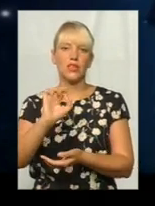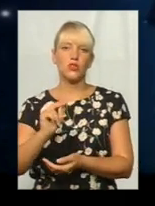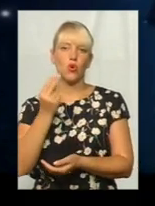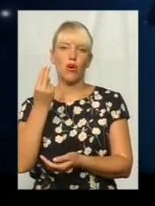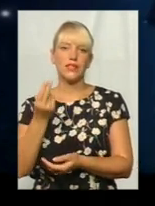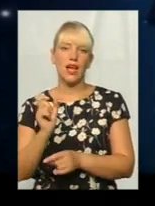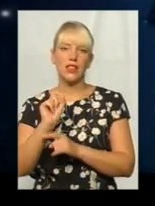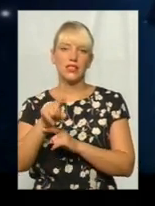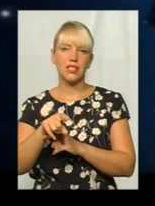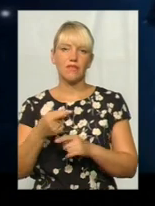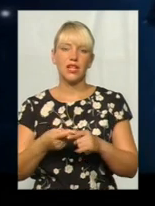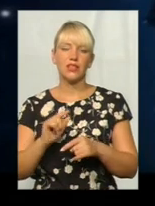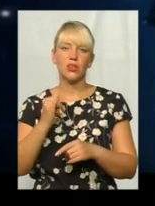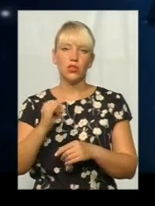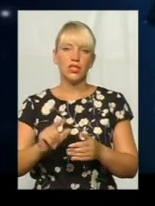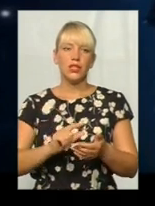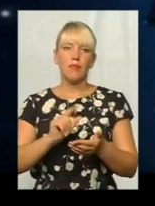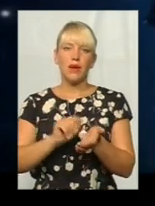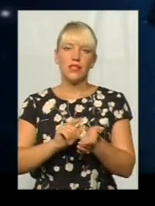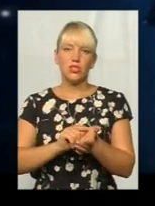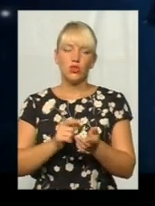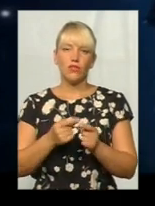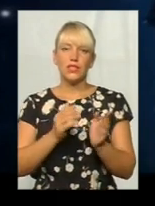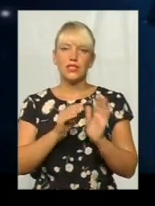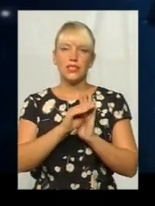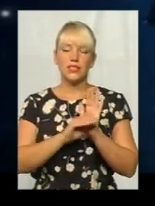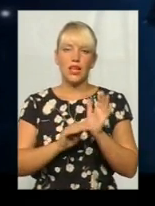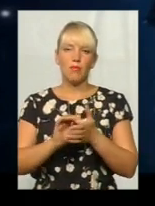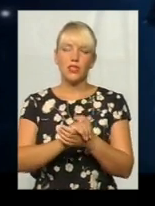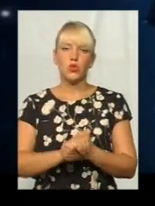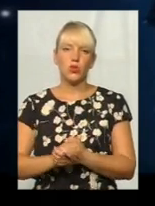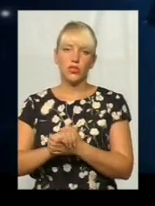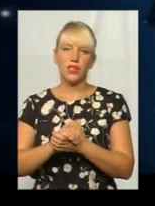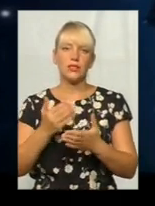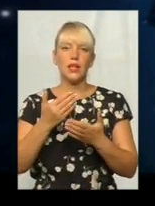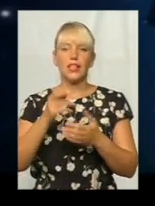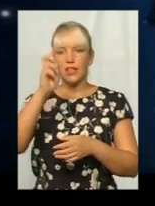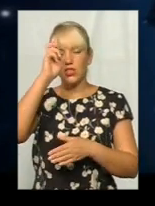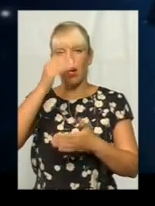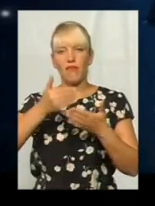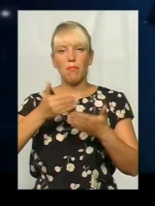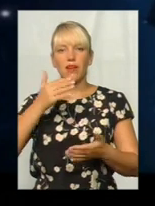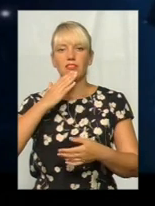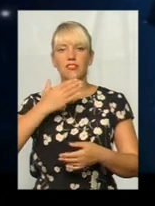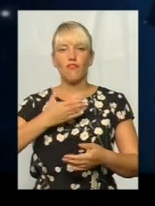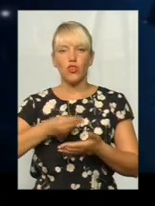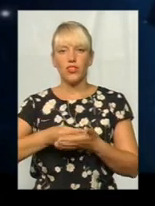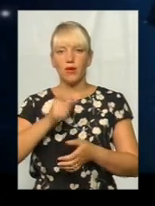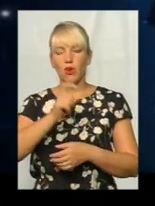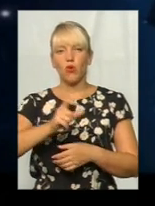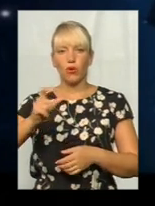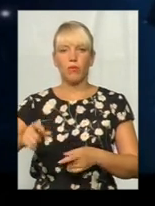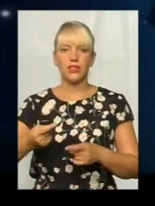завдань і одна з головних соціальних відповідальностей держави перед своїми громадянами. Інше питання, який буде розмір